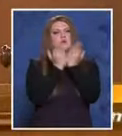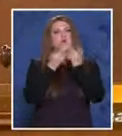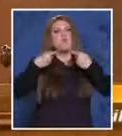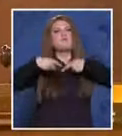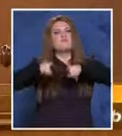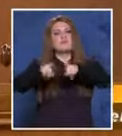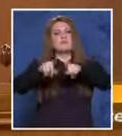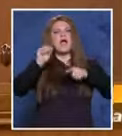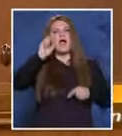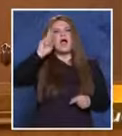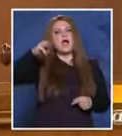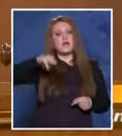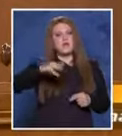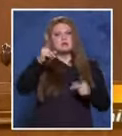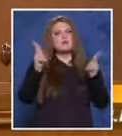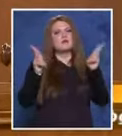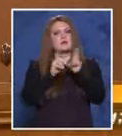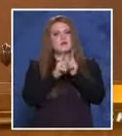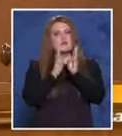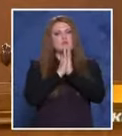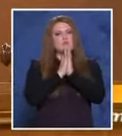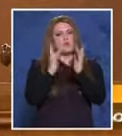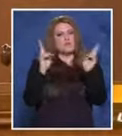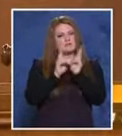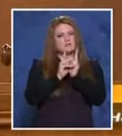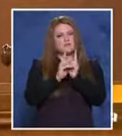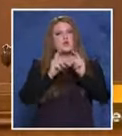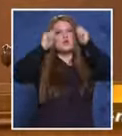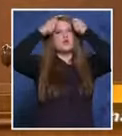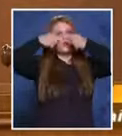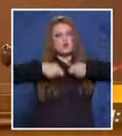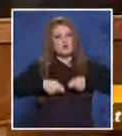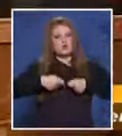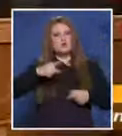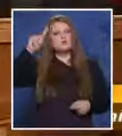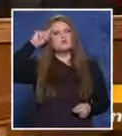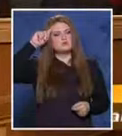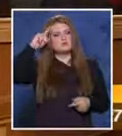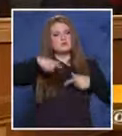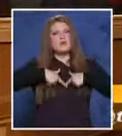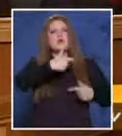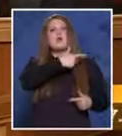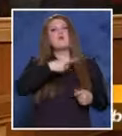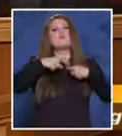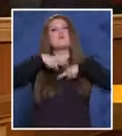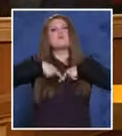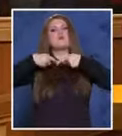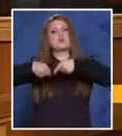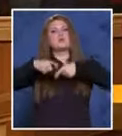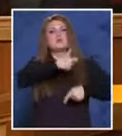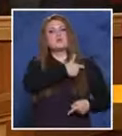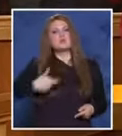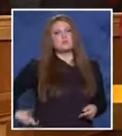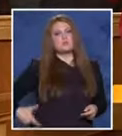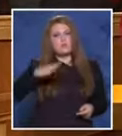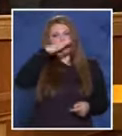такт. Прокурор Маринов ще ми го моля. Кратко само диспозитива по възможност. се, уважаема госпожа Садя. Прокуратурата на Република България в лицето на компетентната